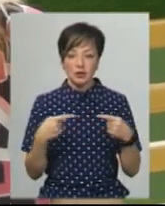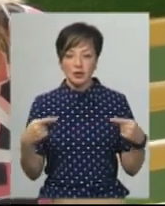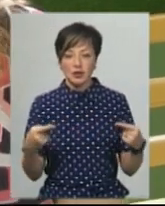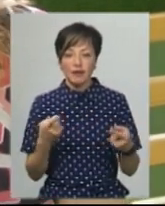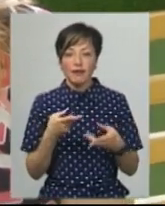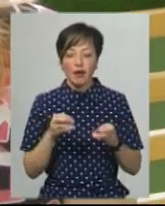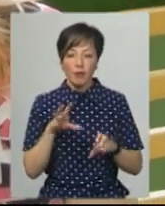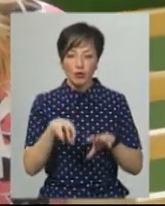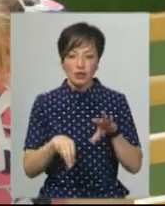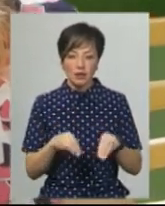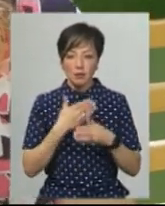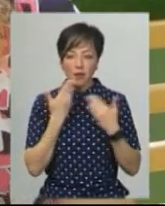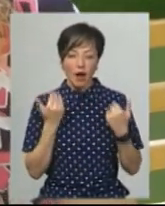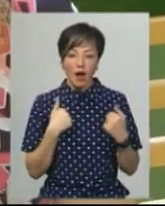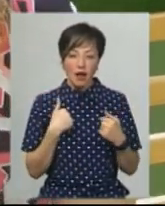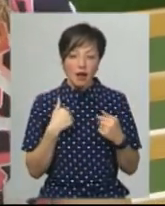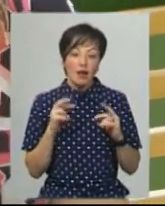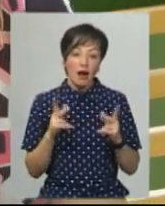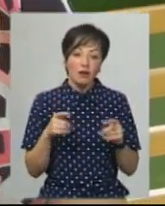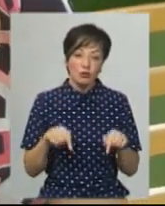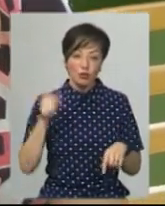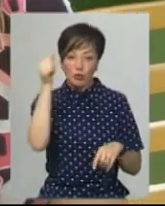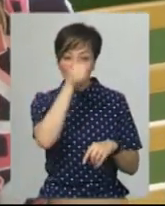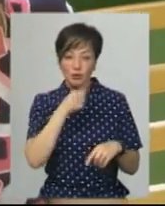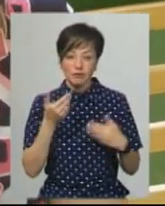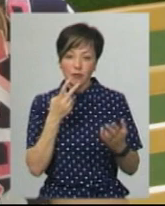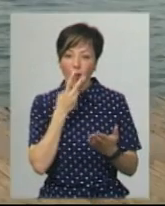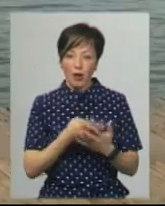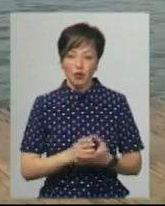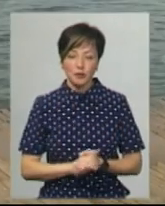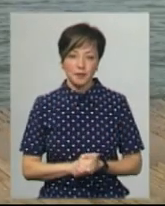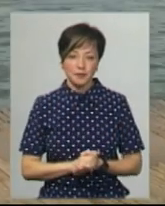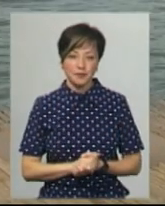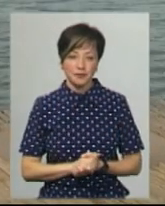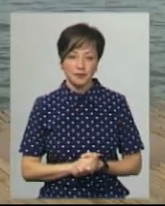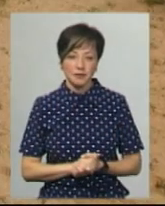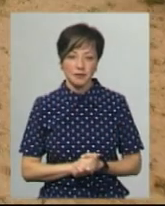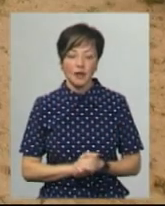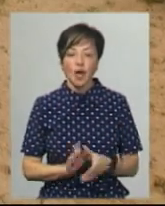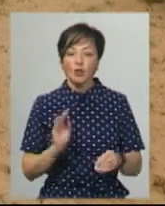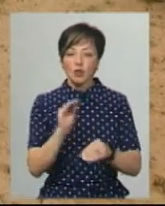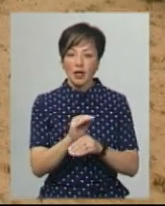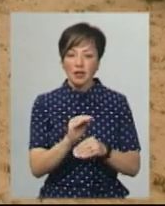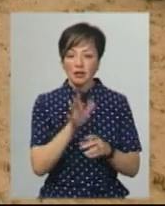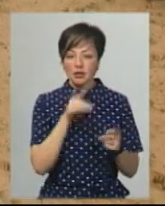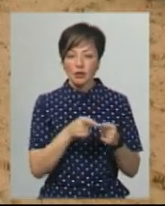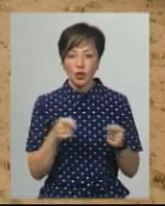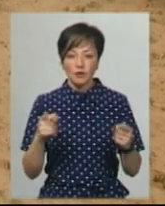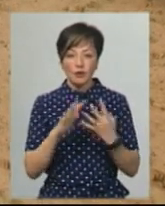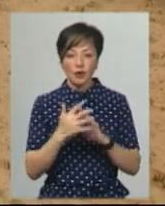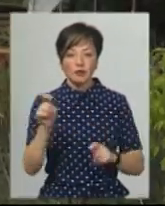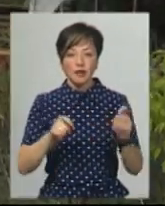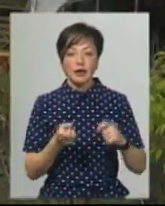поселитися. Ну, немає. А як буде цього року? Ну, побачимо. Галина Поляруш додає, за сезон в Рутківці